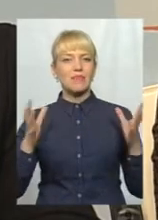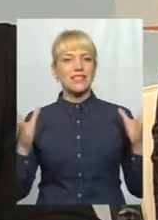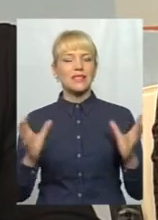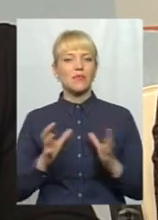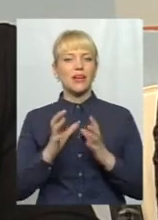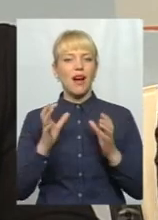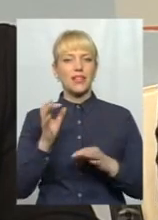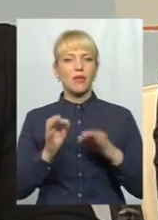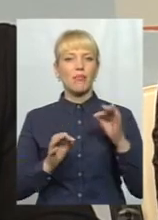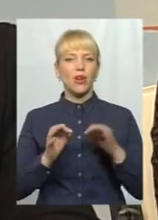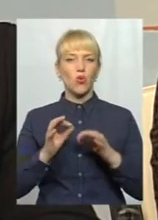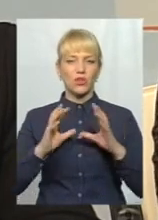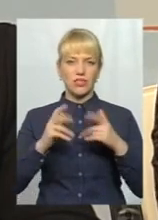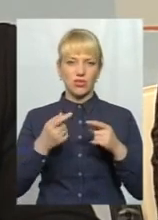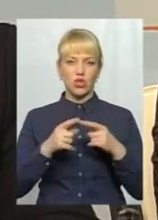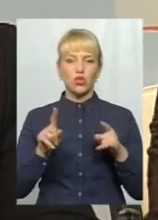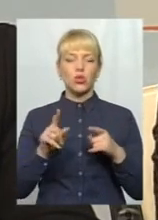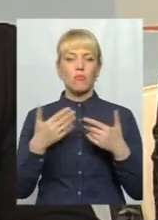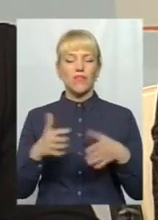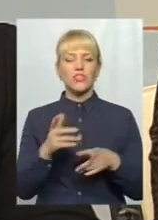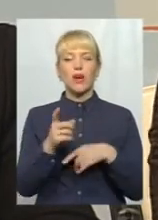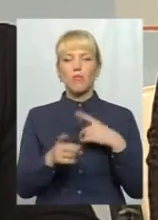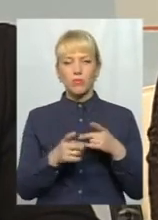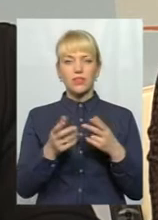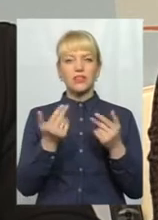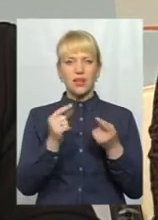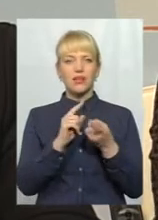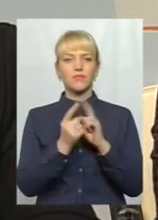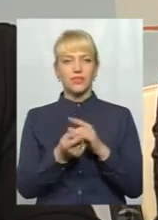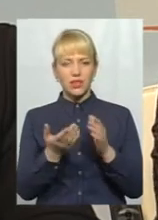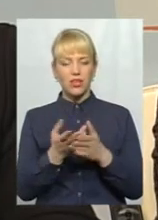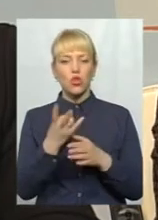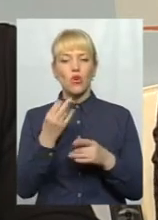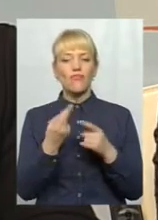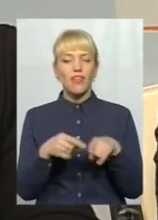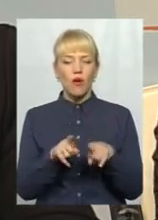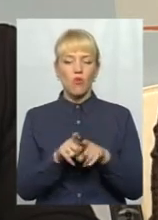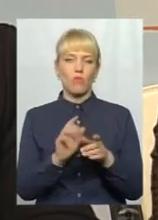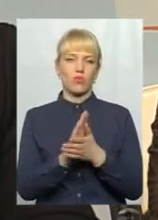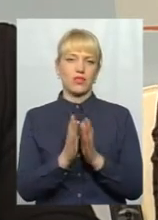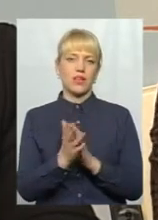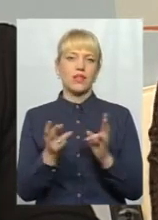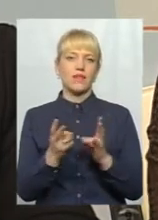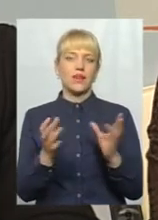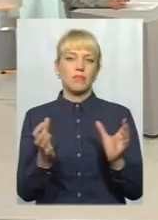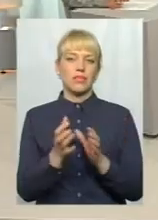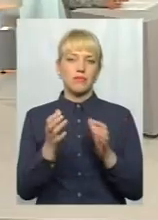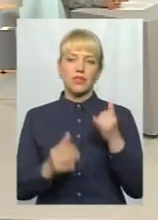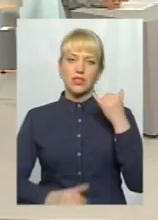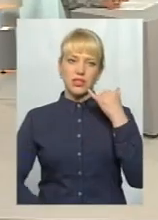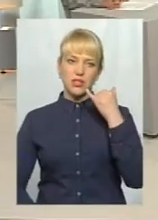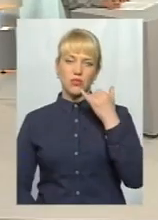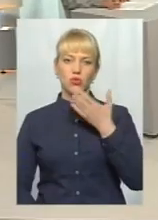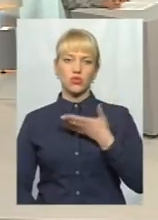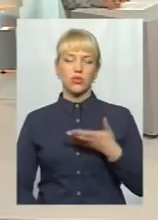тому що те, що ми його поміняли, ну вже його поміняли, але хоча б в такому стані його треба зберегти. Дякую. В нас ще один дзвіночок є.